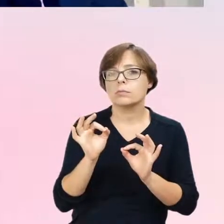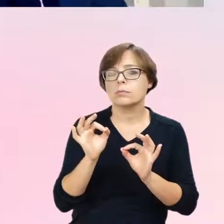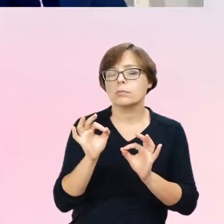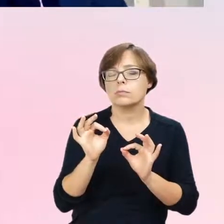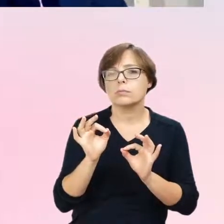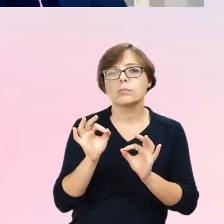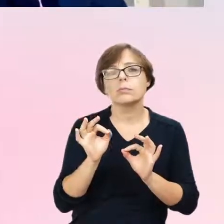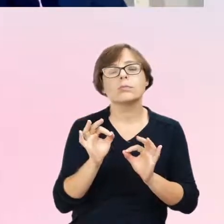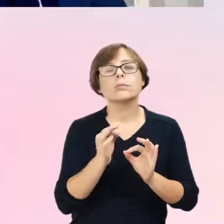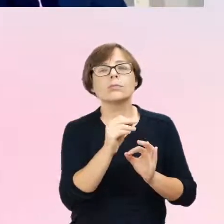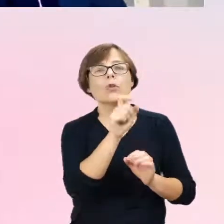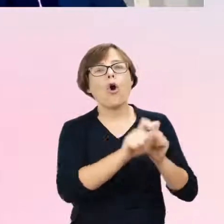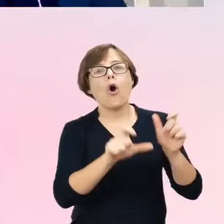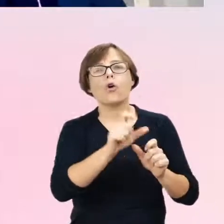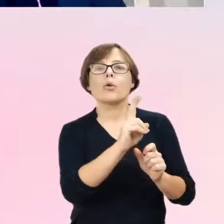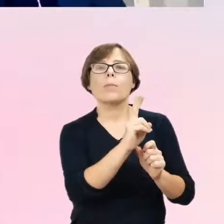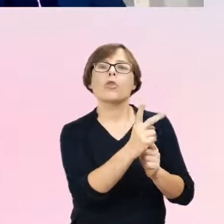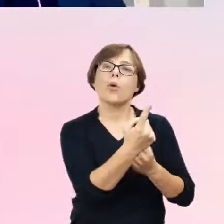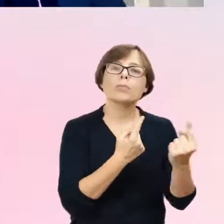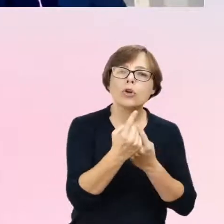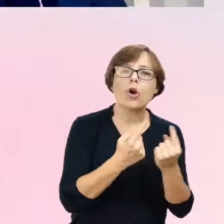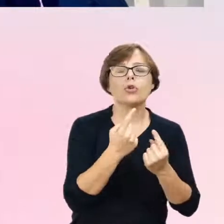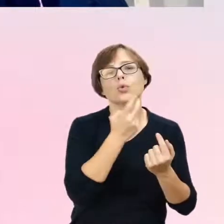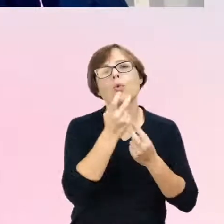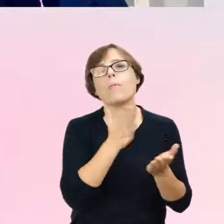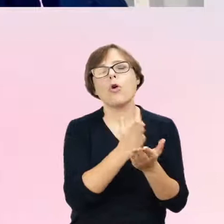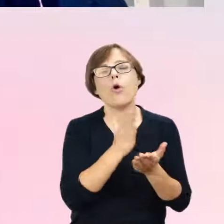pacjentów, czy osób, które poszukują pomocy.